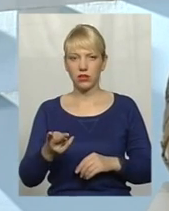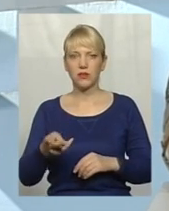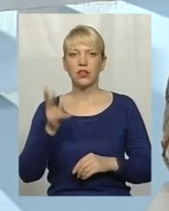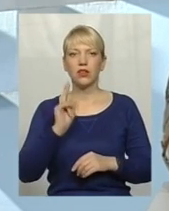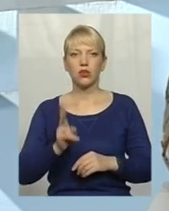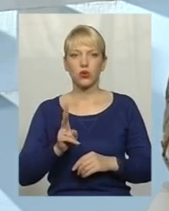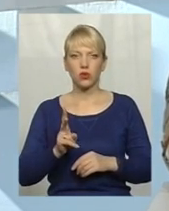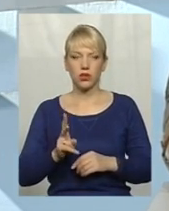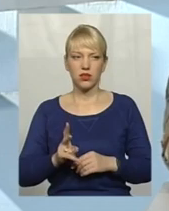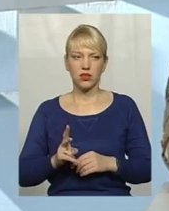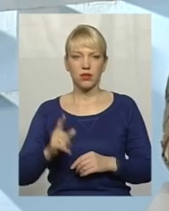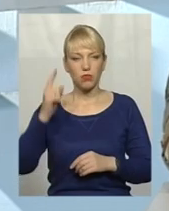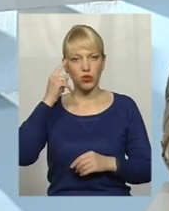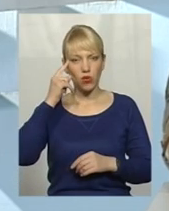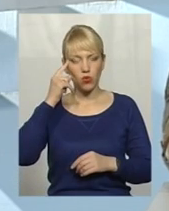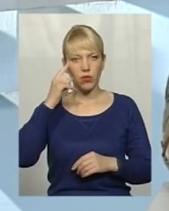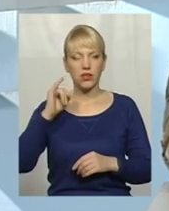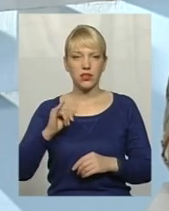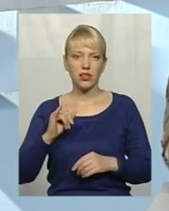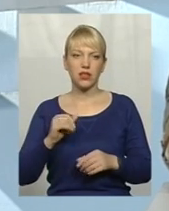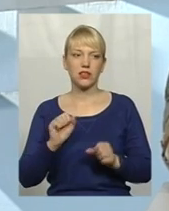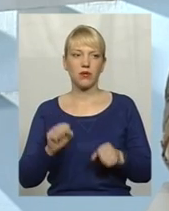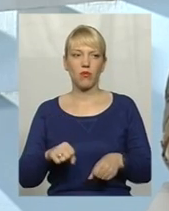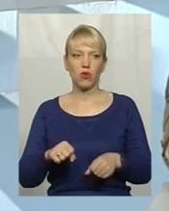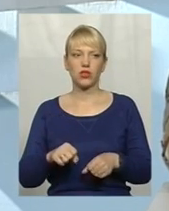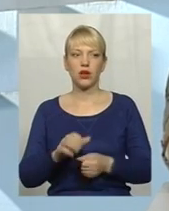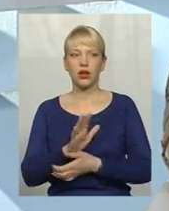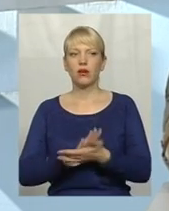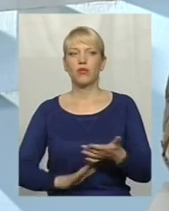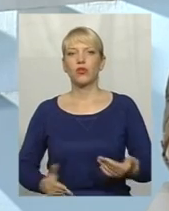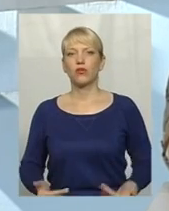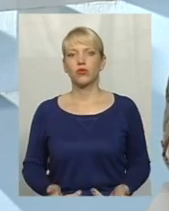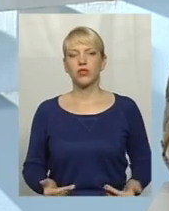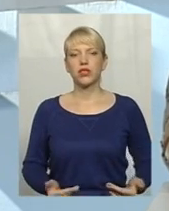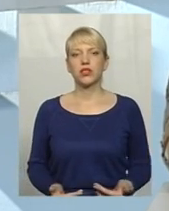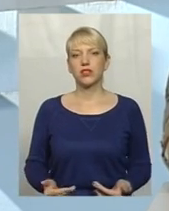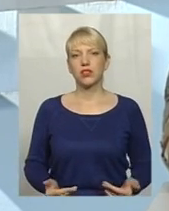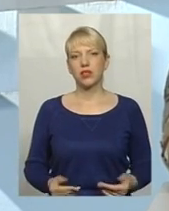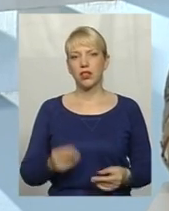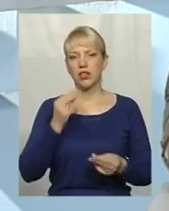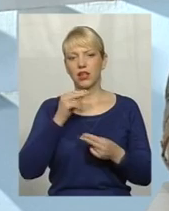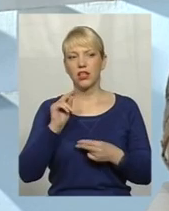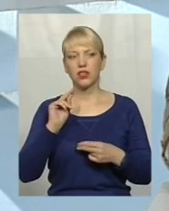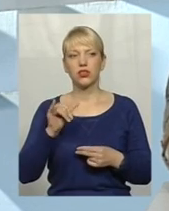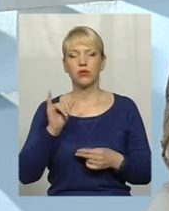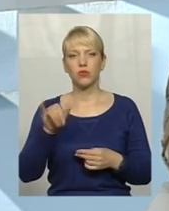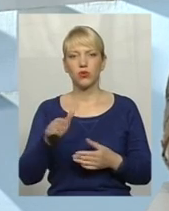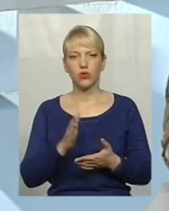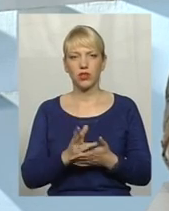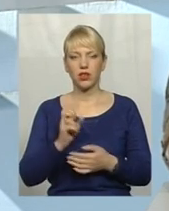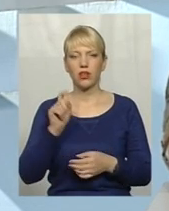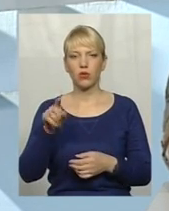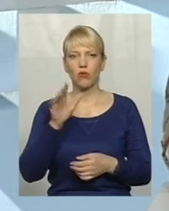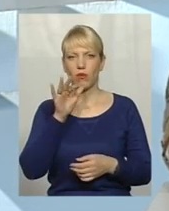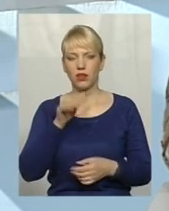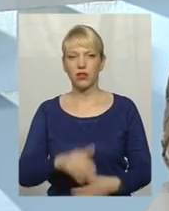хтось задумається і зможе продовжувати життя більш краще, чим воно в нього є на той момент.